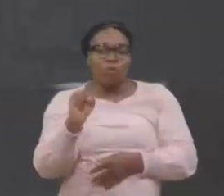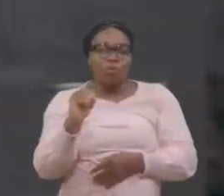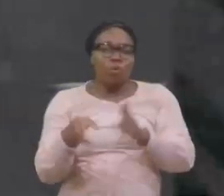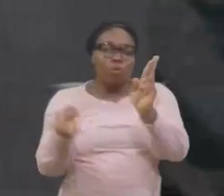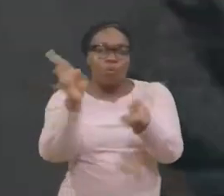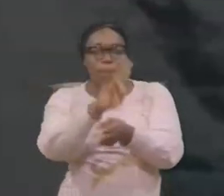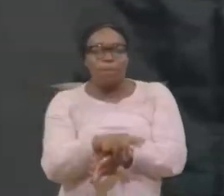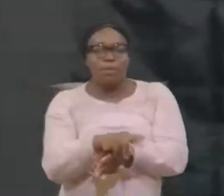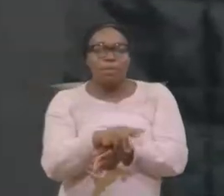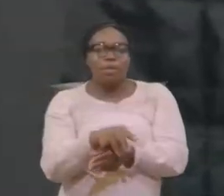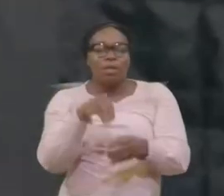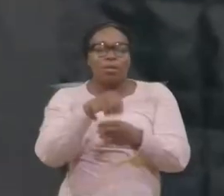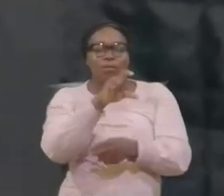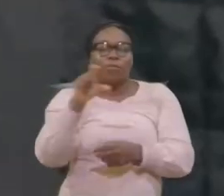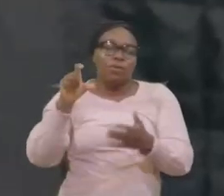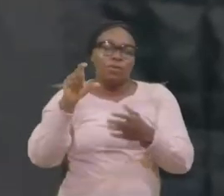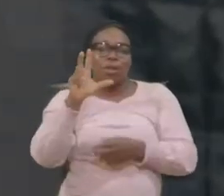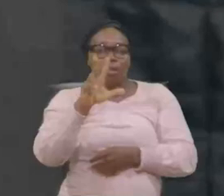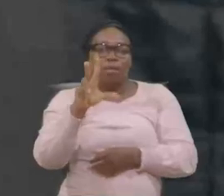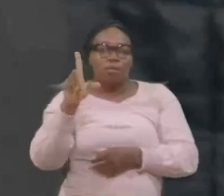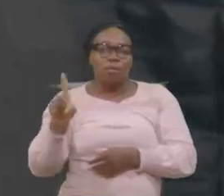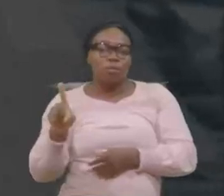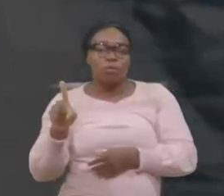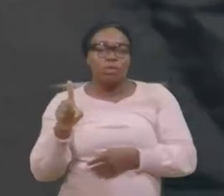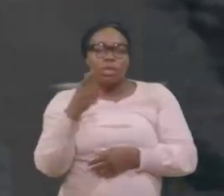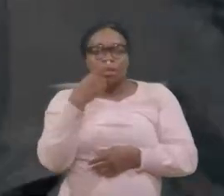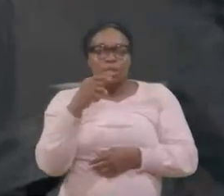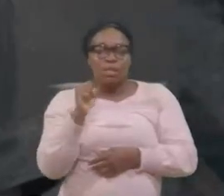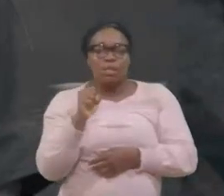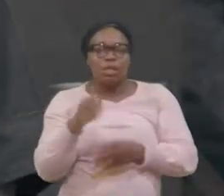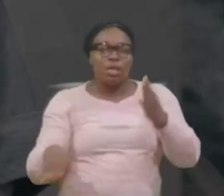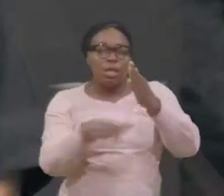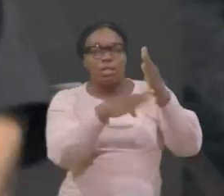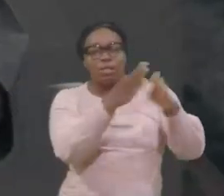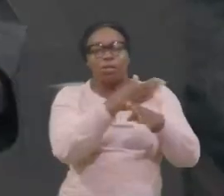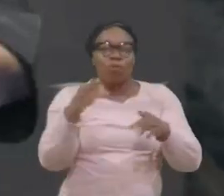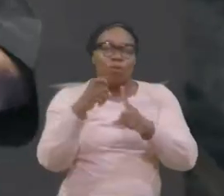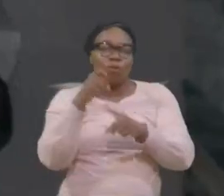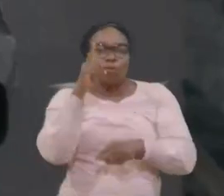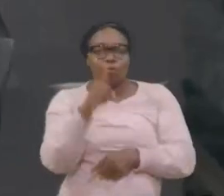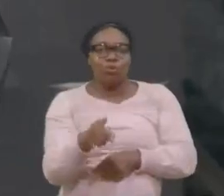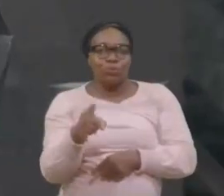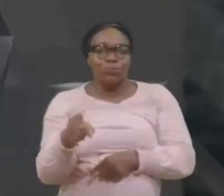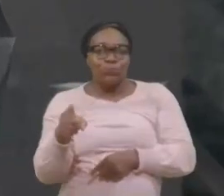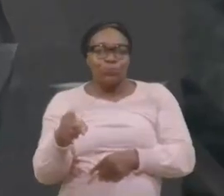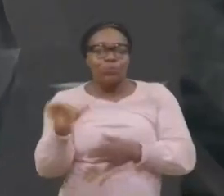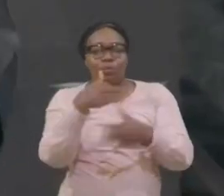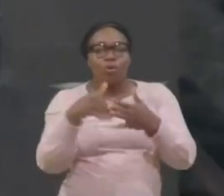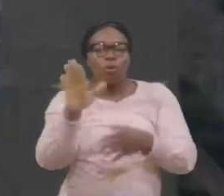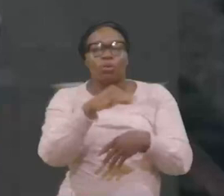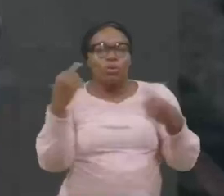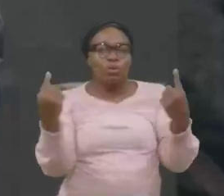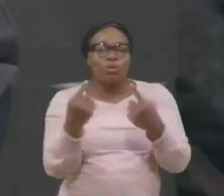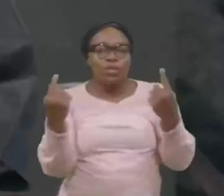Verset 31, Verset 31, Il dit, Rejetez loin de vous, Toutes les transgressions, Par